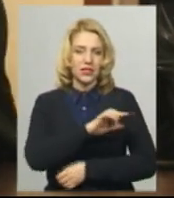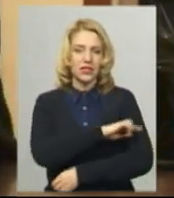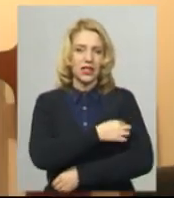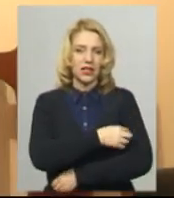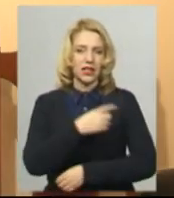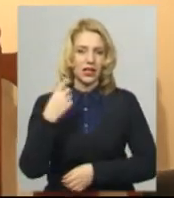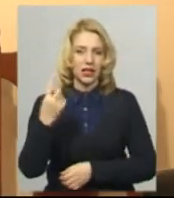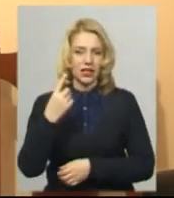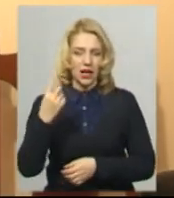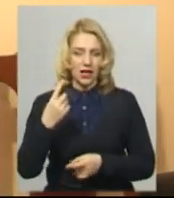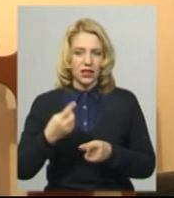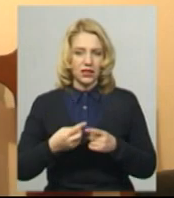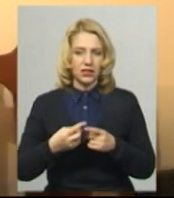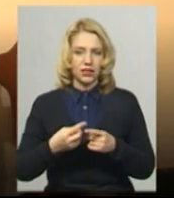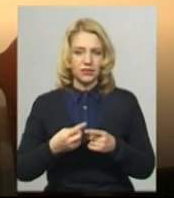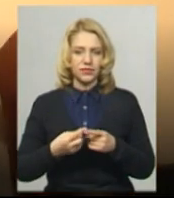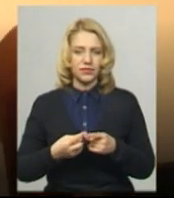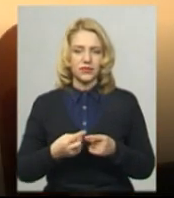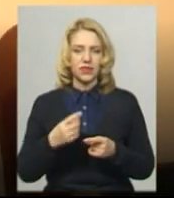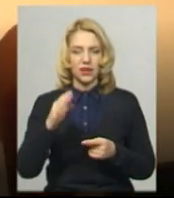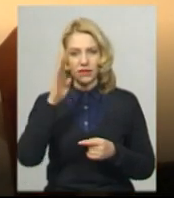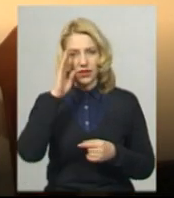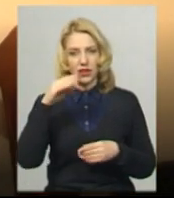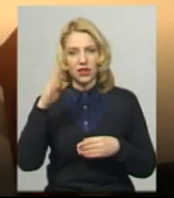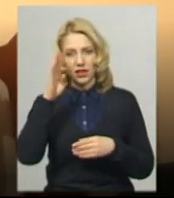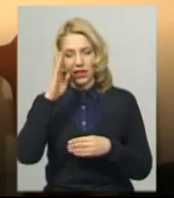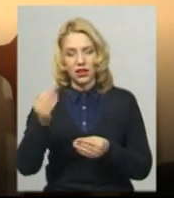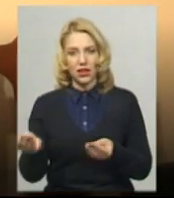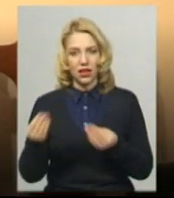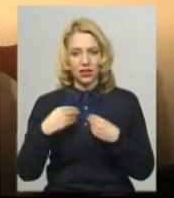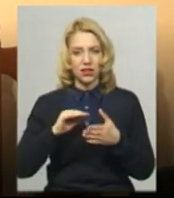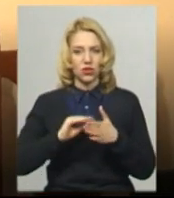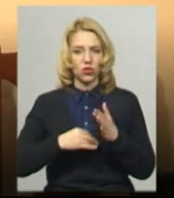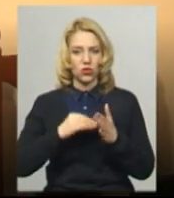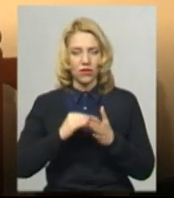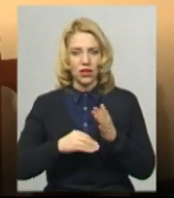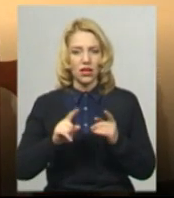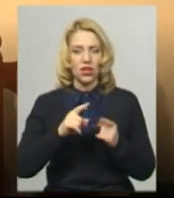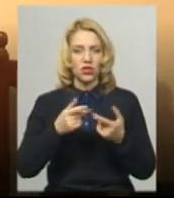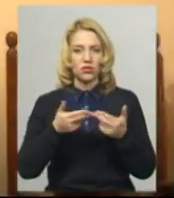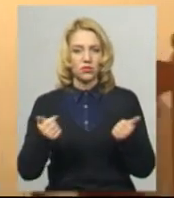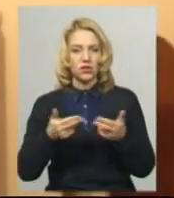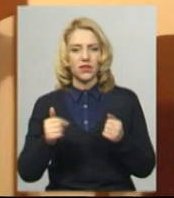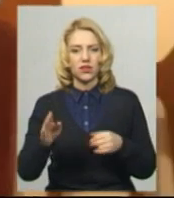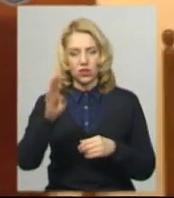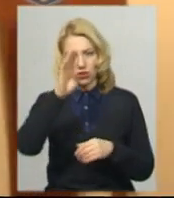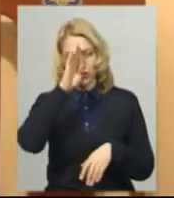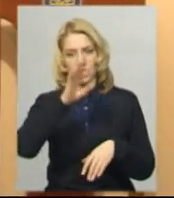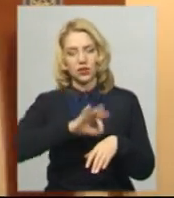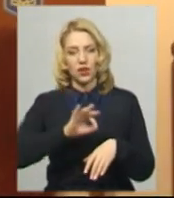міської ради. Він надає довідки, вони належним чином підтверджують те, що він хворіє.